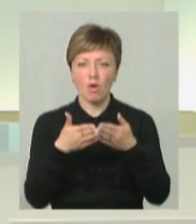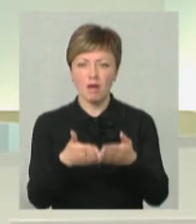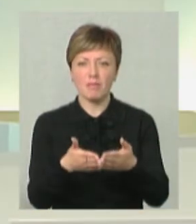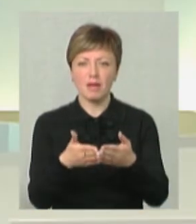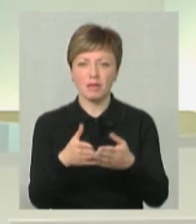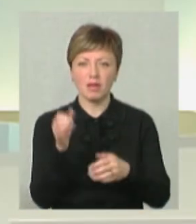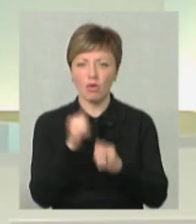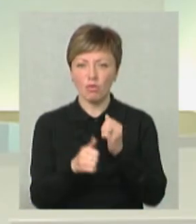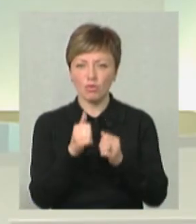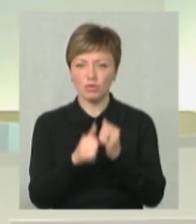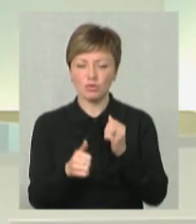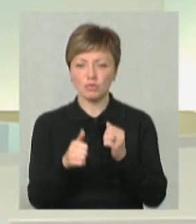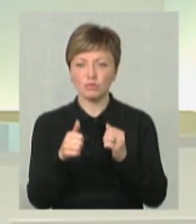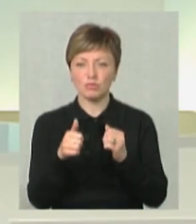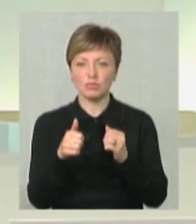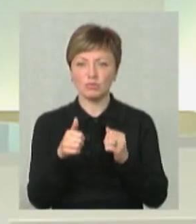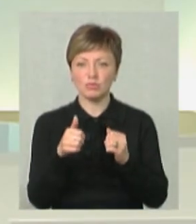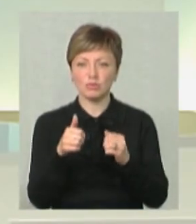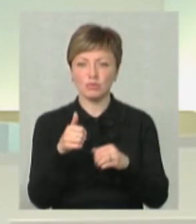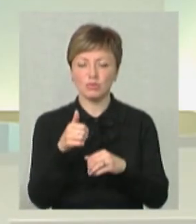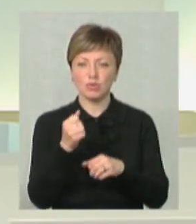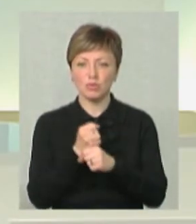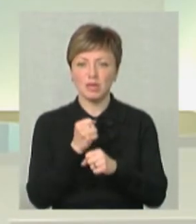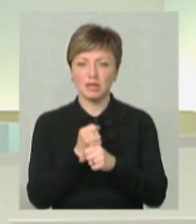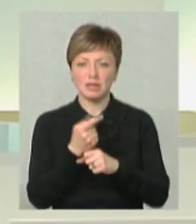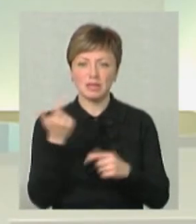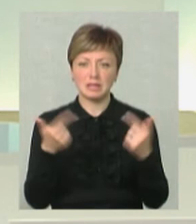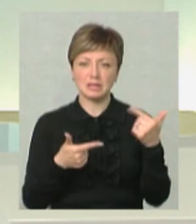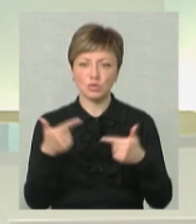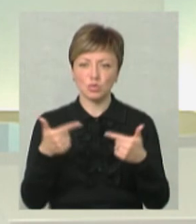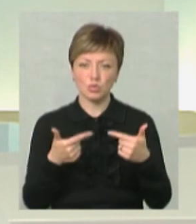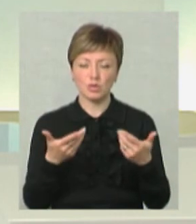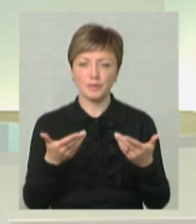це все на кожному кросі робилися, по суті нецензурно.